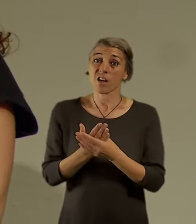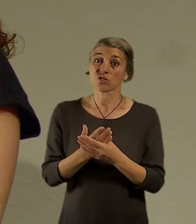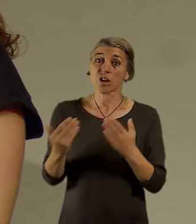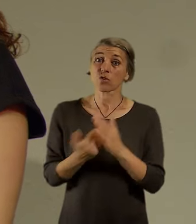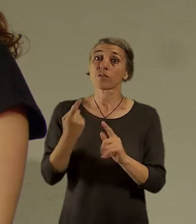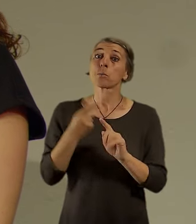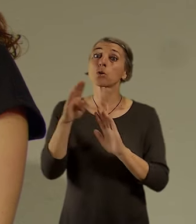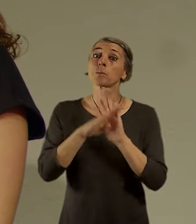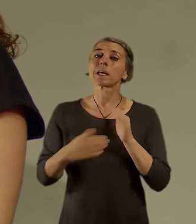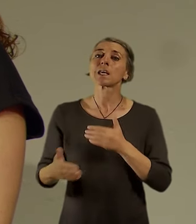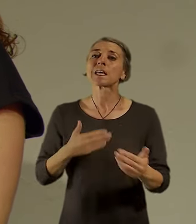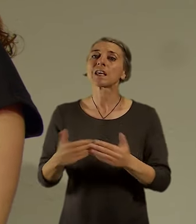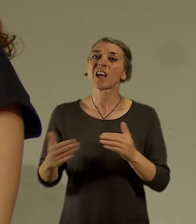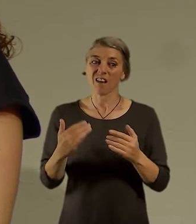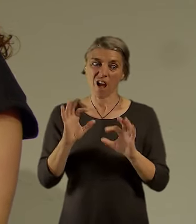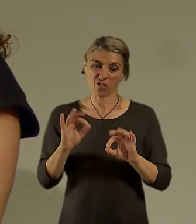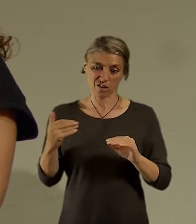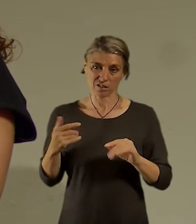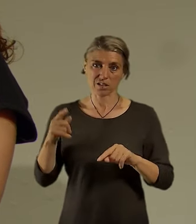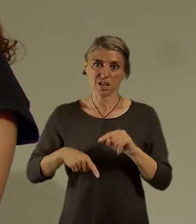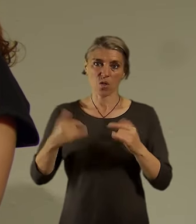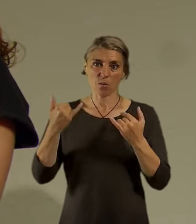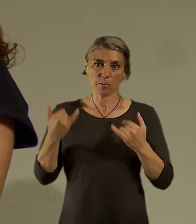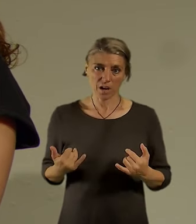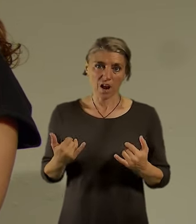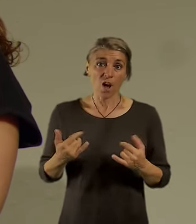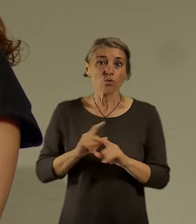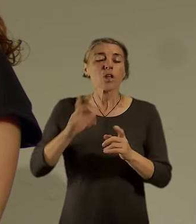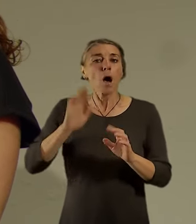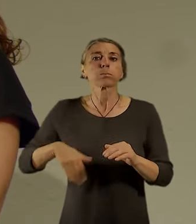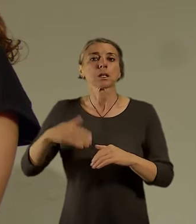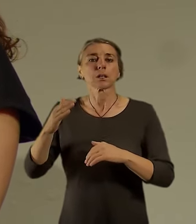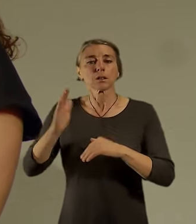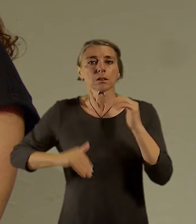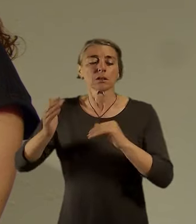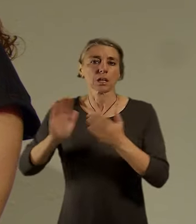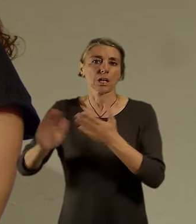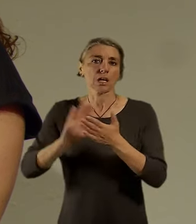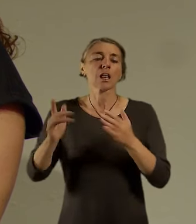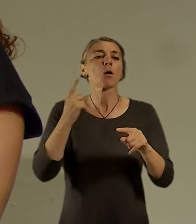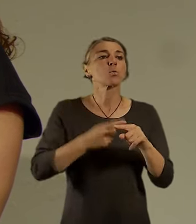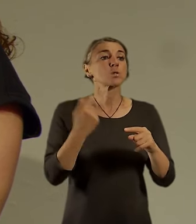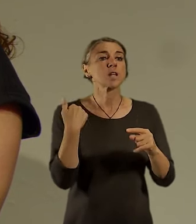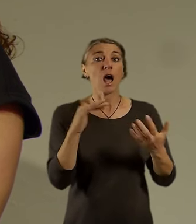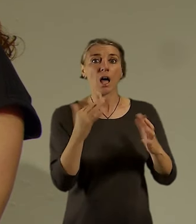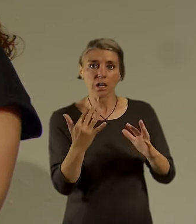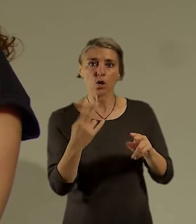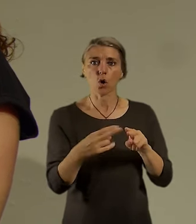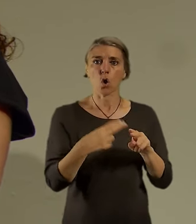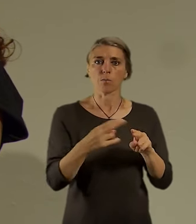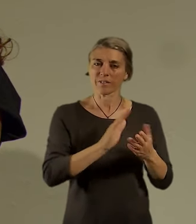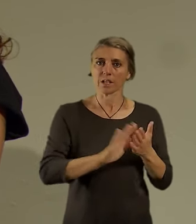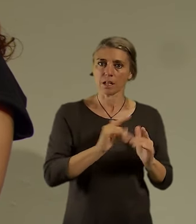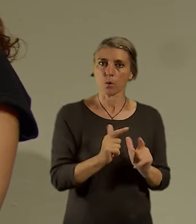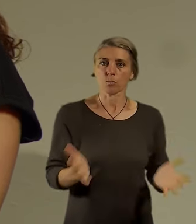Zároveň třeba se může dělat to, že se propojí vlastně ty školy dohromady, že třeba nějaké základní školy